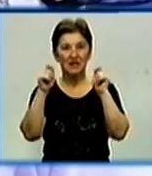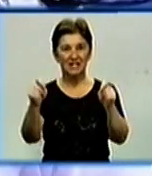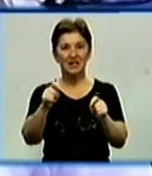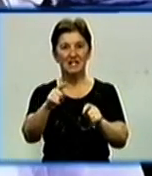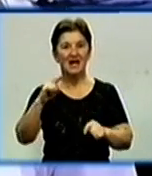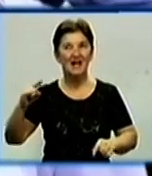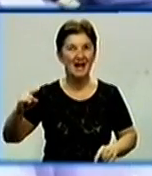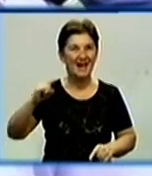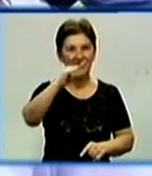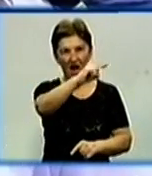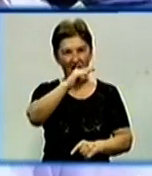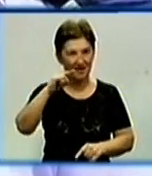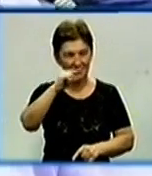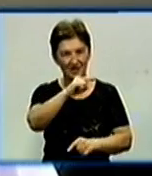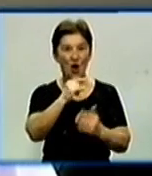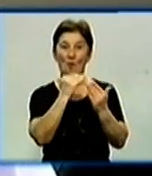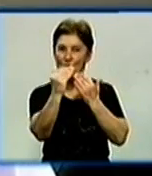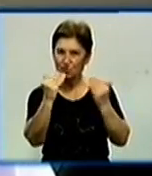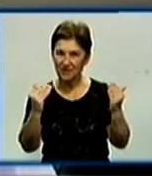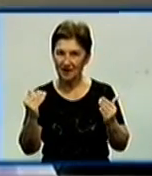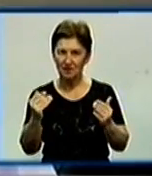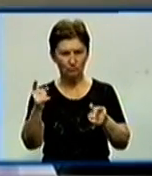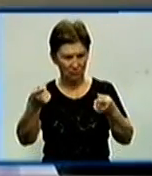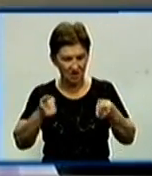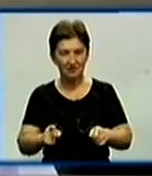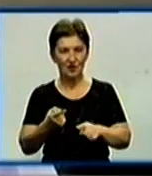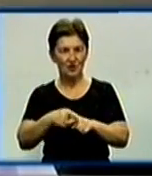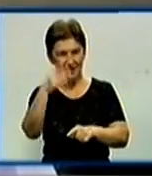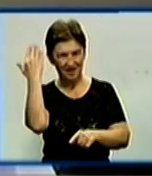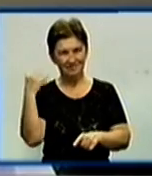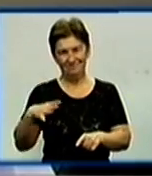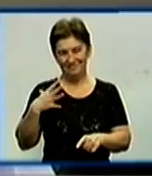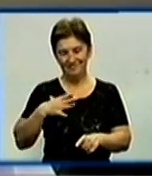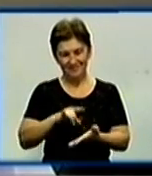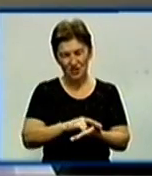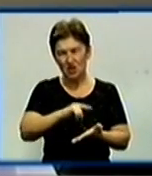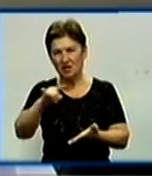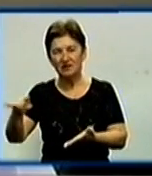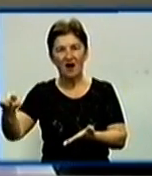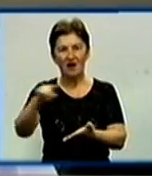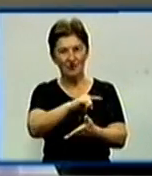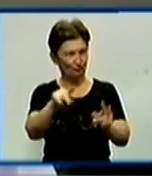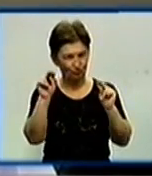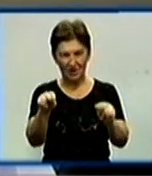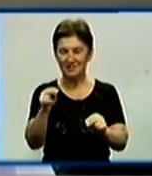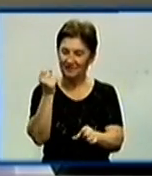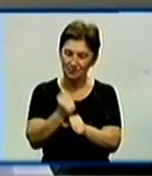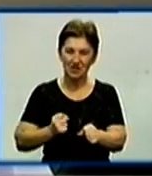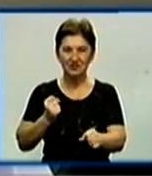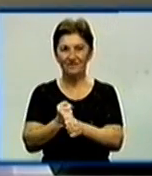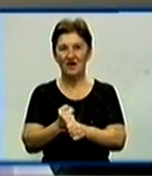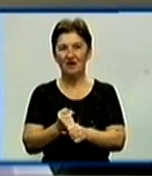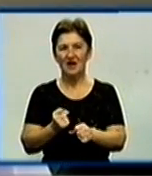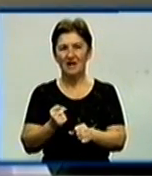його реставрацію зібрали колишні студенти. Це реальний літак, який літав і відпрацював, я кажу чесно, на підготовку